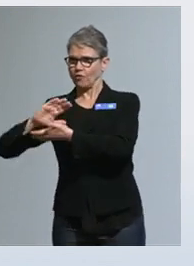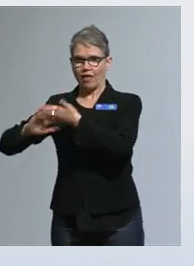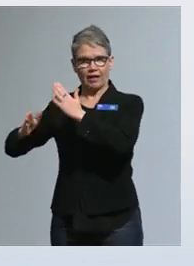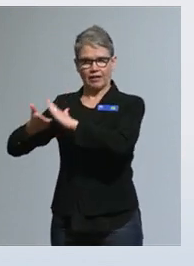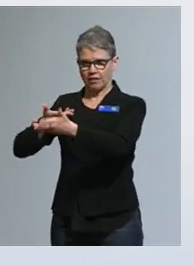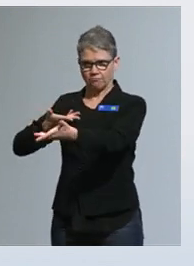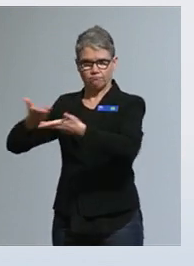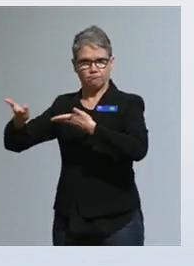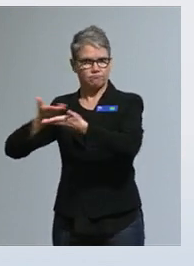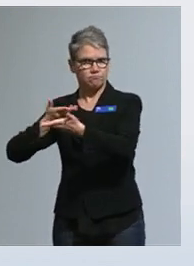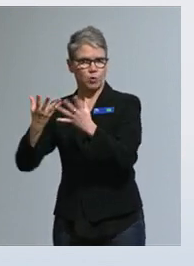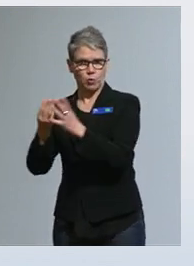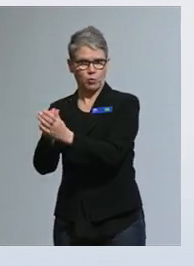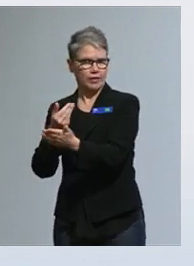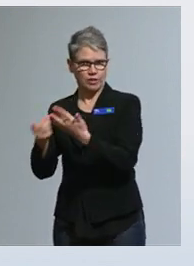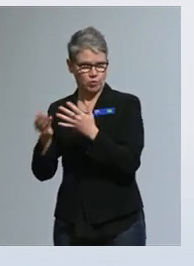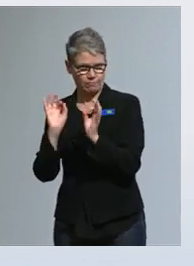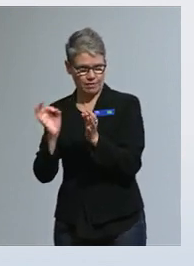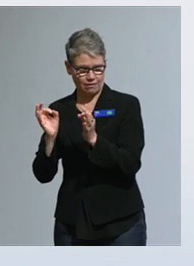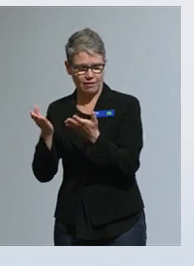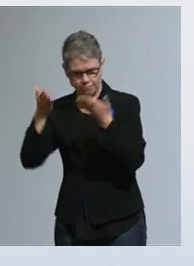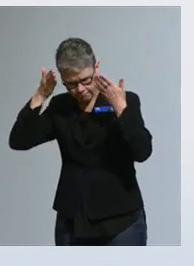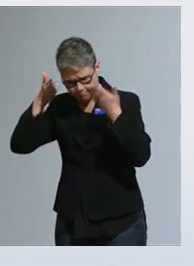yhteistyöhön.